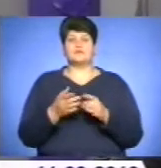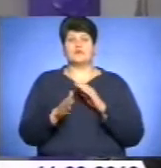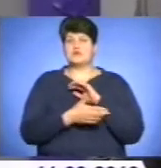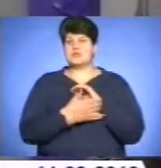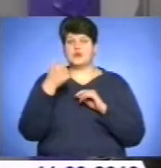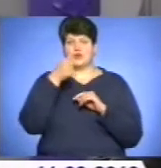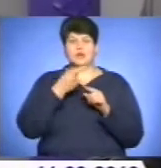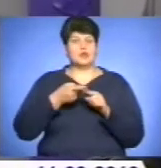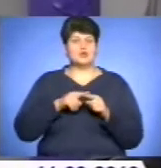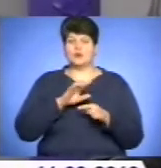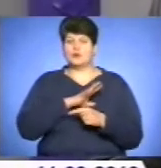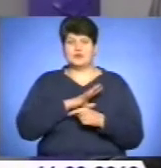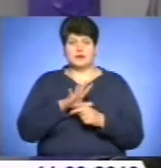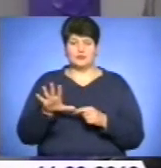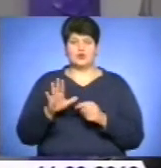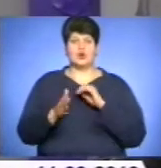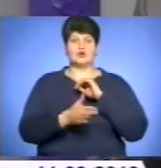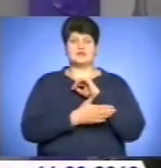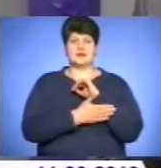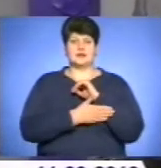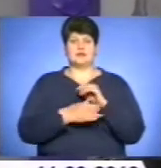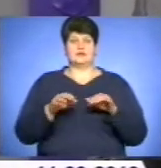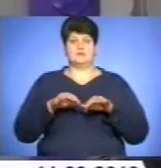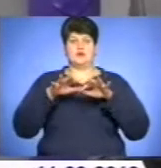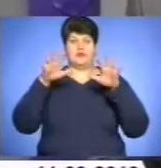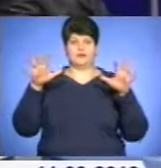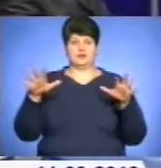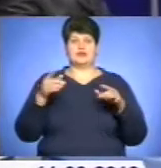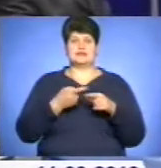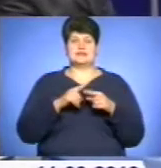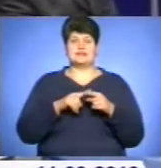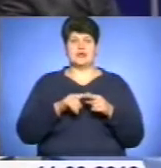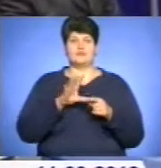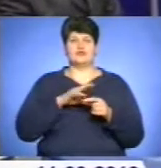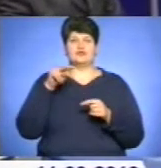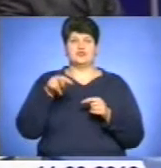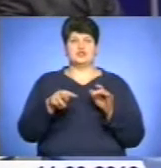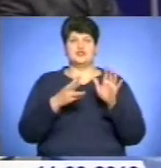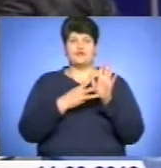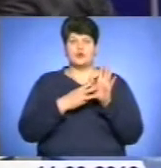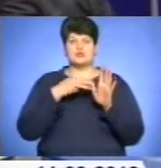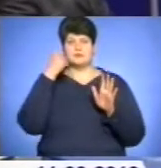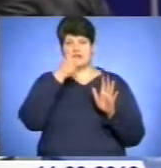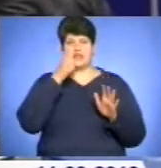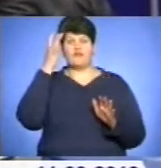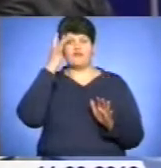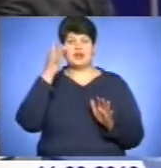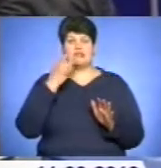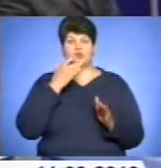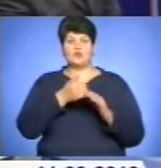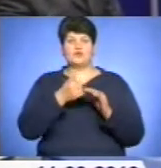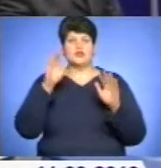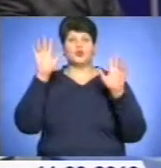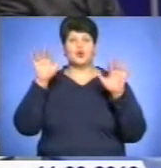доходило. Останній паводок – це восьмій рік, це дощовий був паводок. І це в літі було? Літом було.